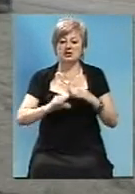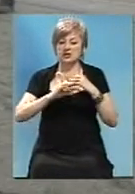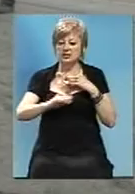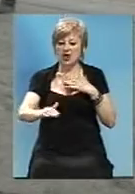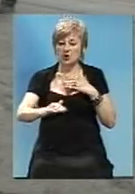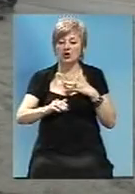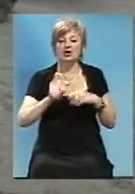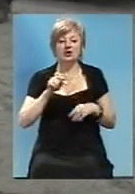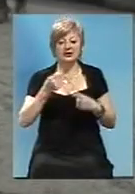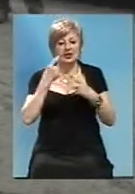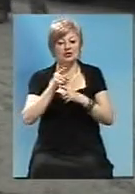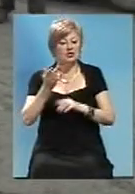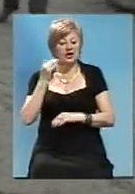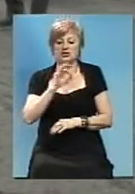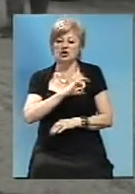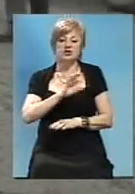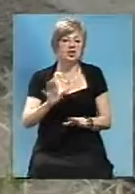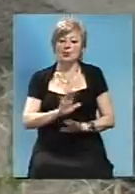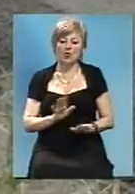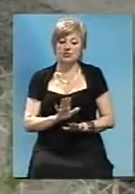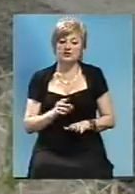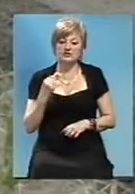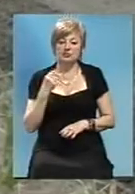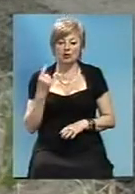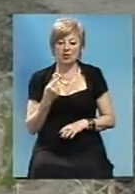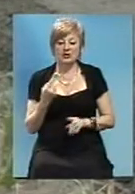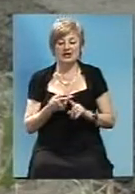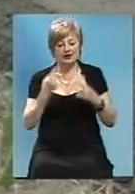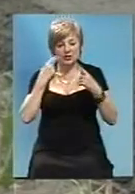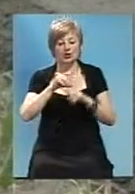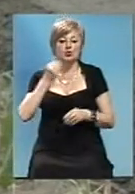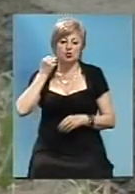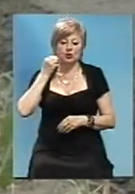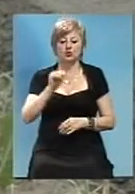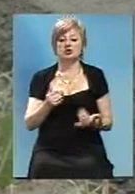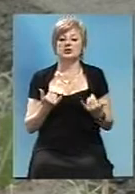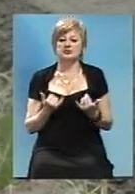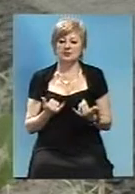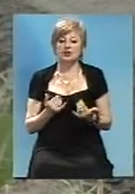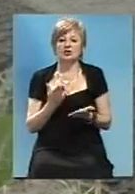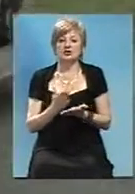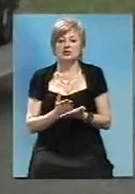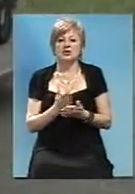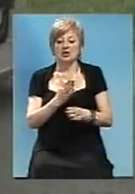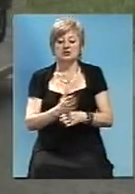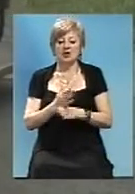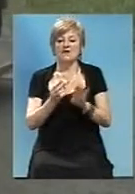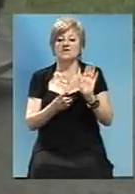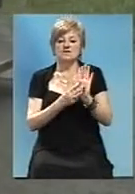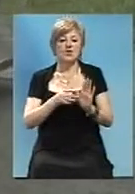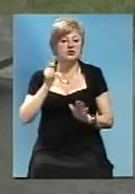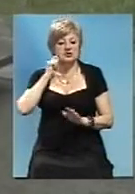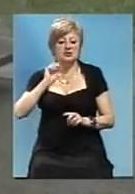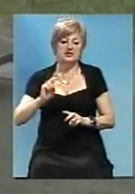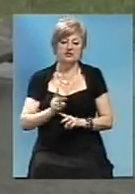Раніше цю технологію не використовували в Запорізькій області. Ця технологія найкраща на сьогодні. Має простояти 8 років без